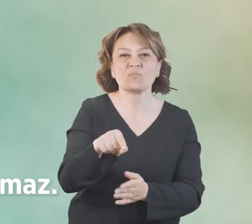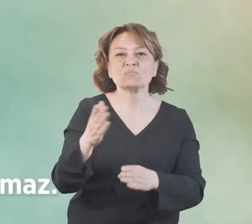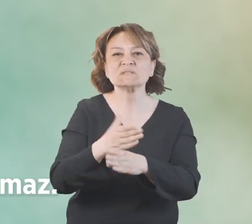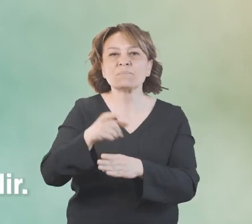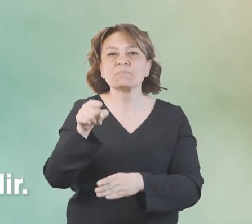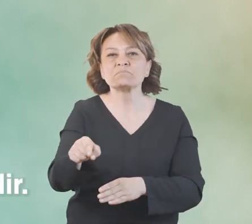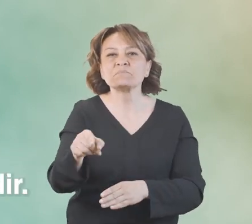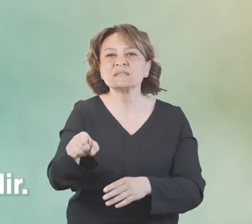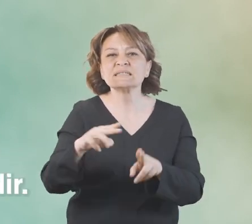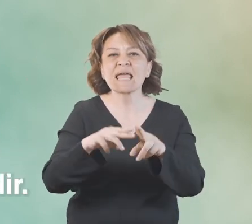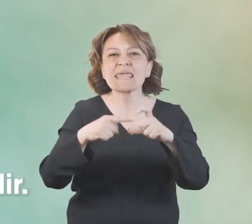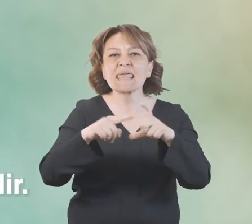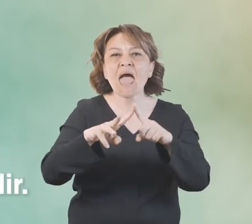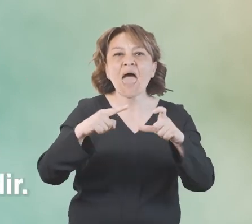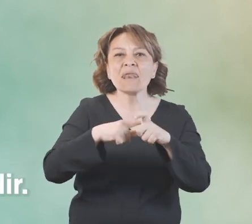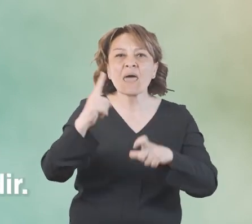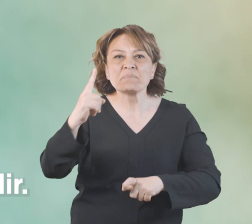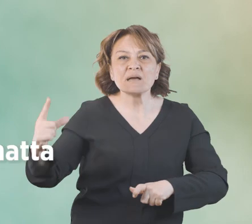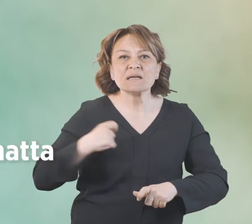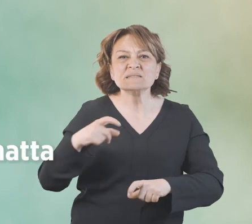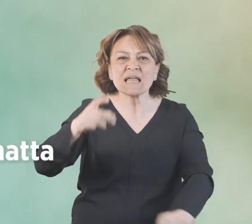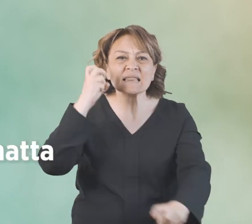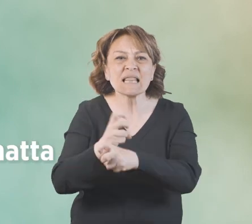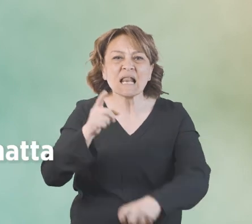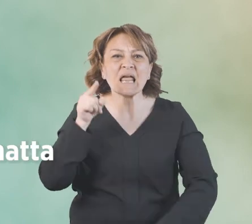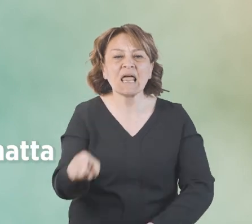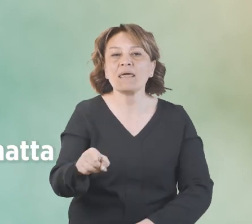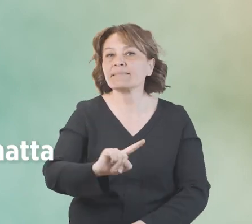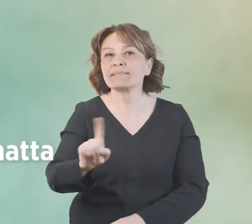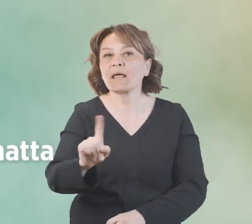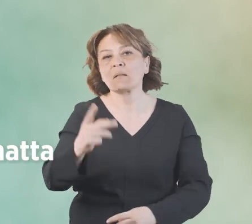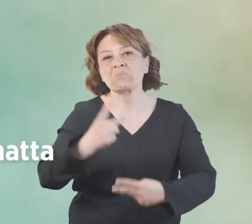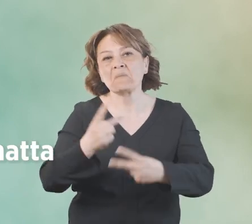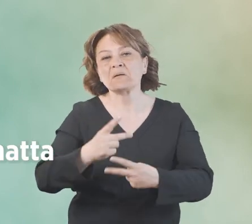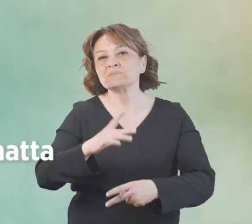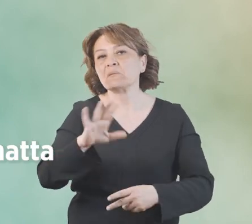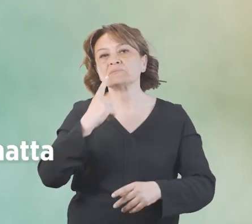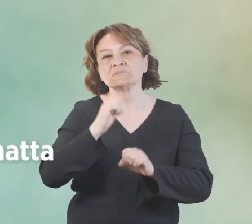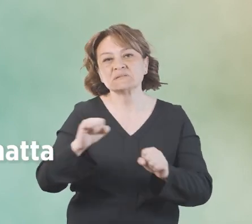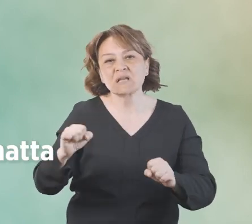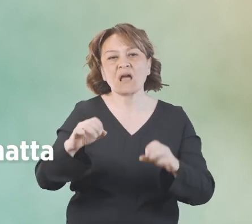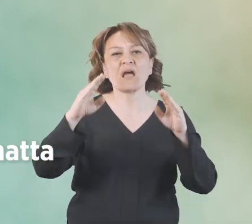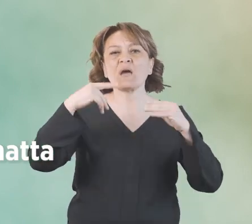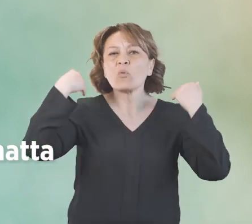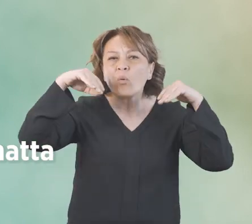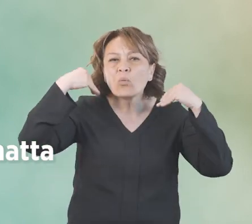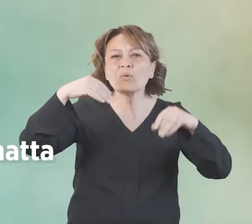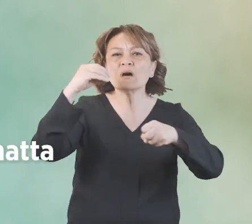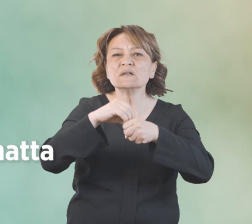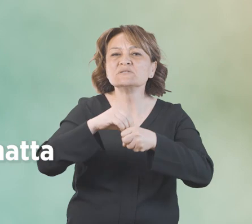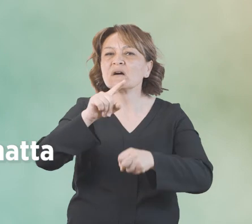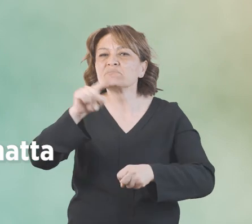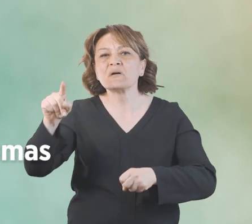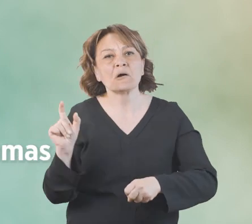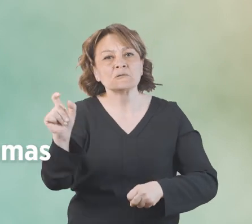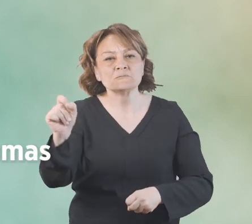virüsü taşımaz. Bu nedenle her kene ısırığı tehlikeli değildir. Kene sadece insana değil, sığır, keçi, koyun hatta vahşi hayvanları